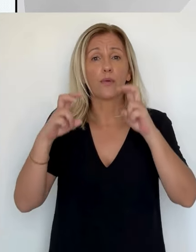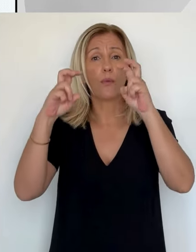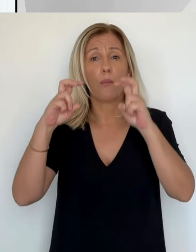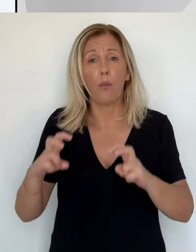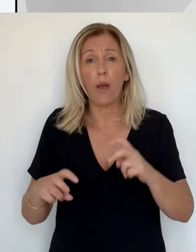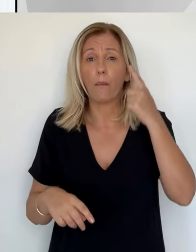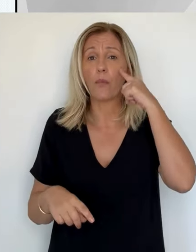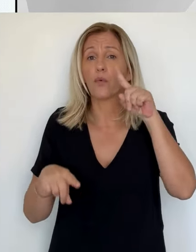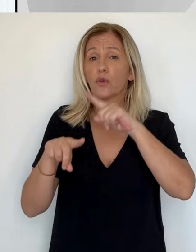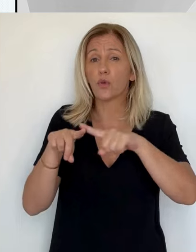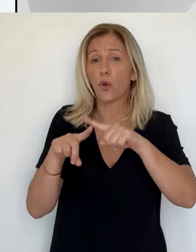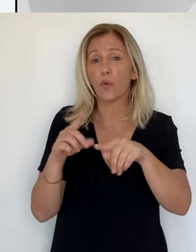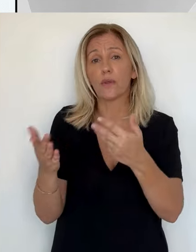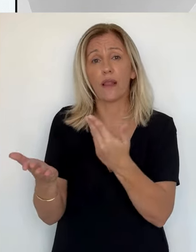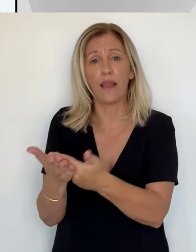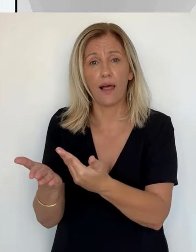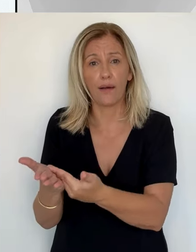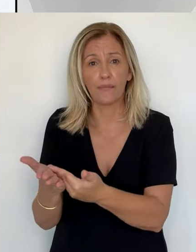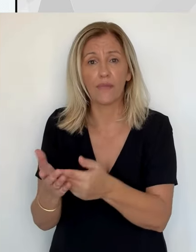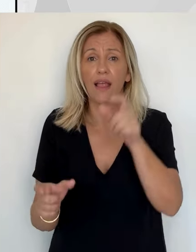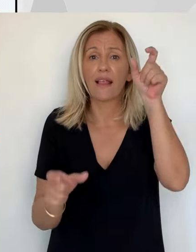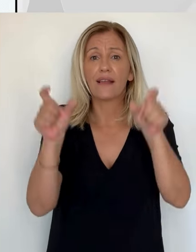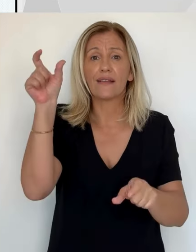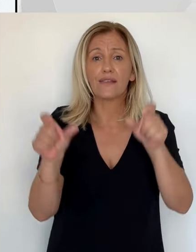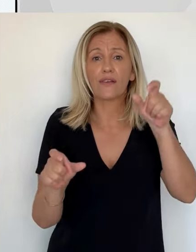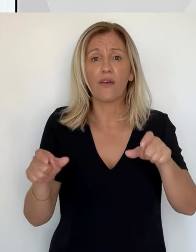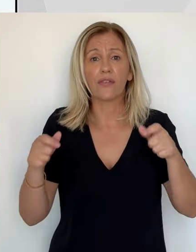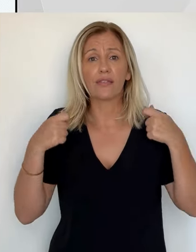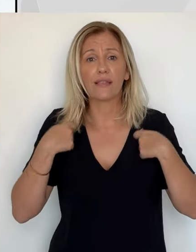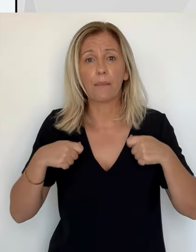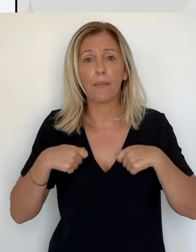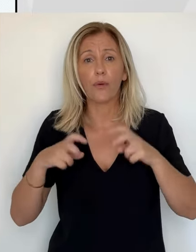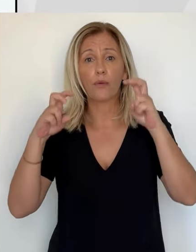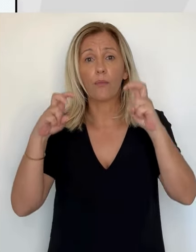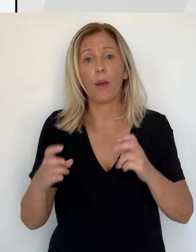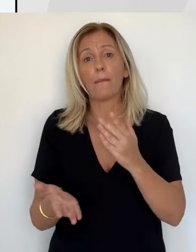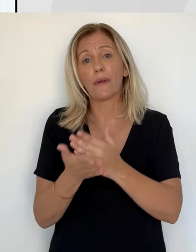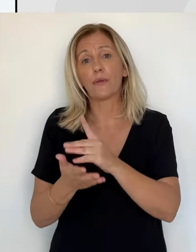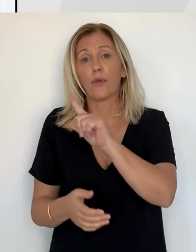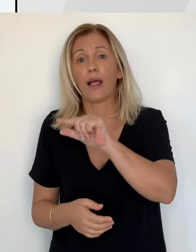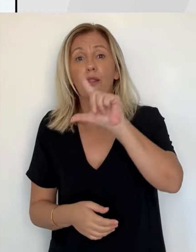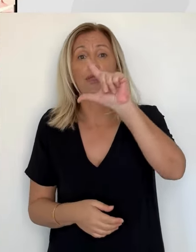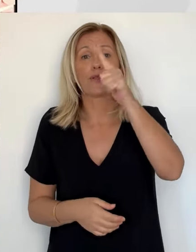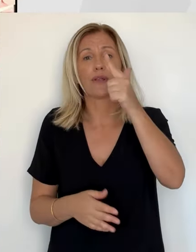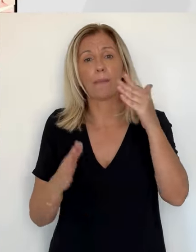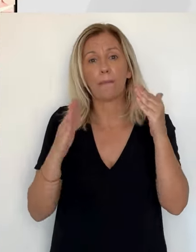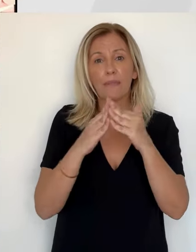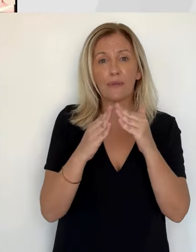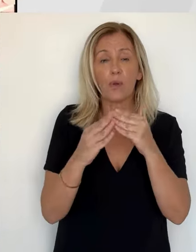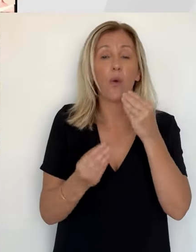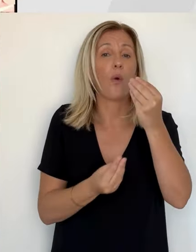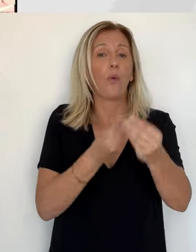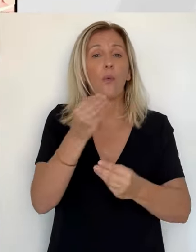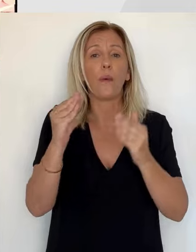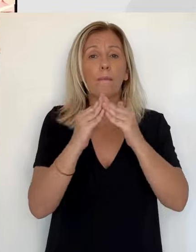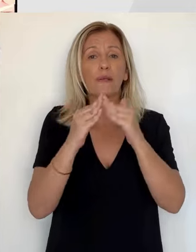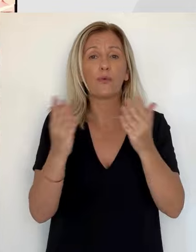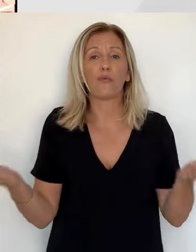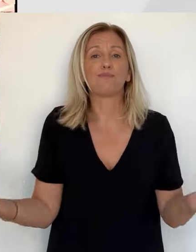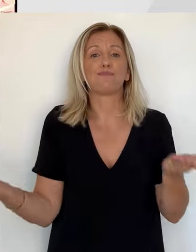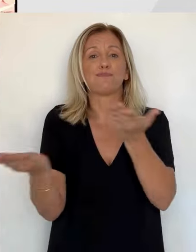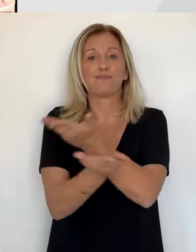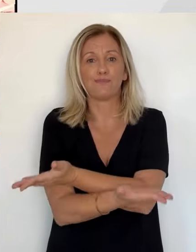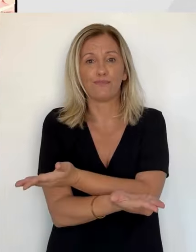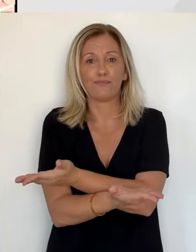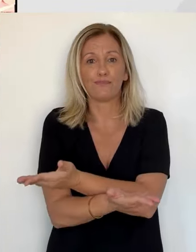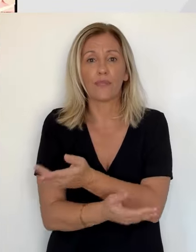autant le restaurant comme les excursions ne seront pas une dépense obligatoire. Donc ce sera une dépense qui ne sera pas faite. Une plus faible consommation sur